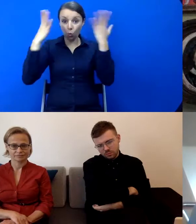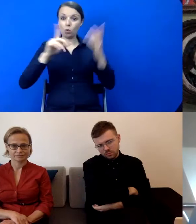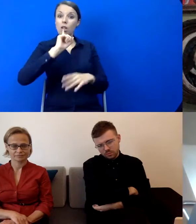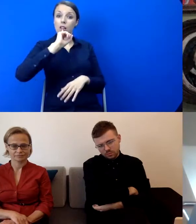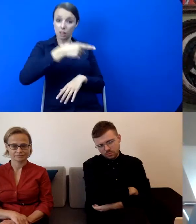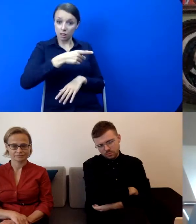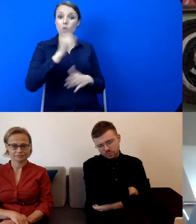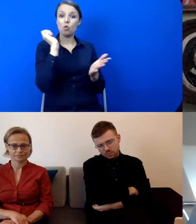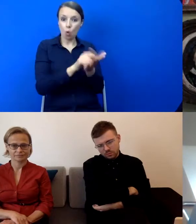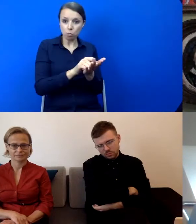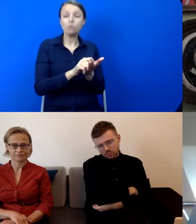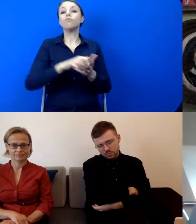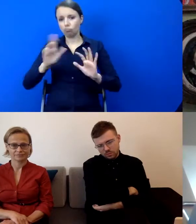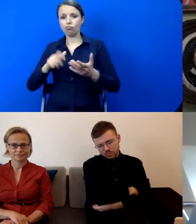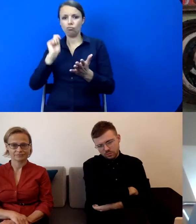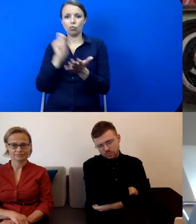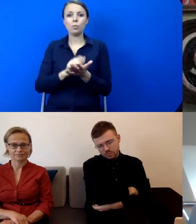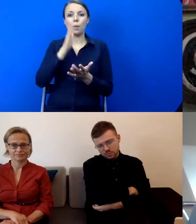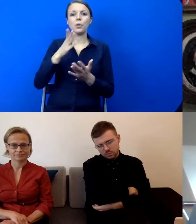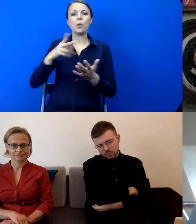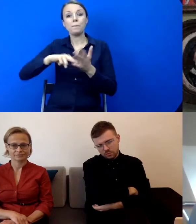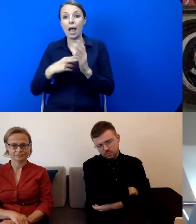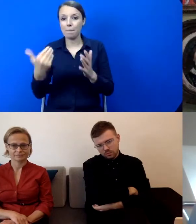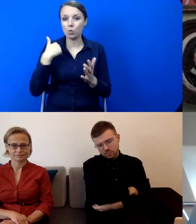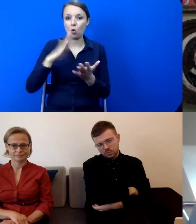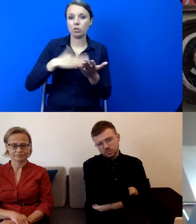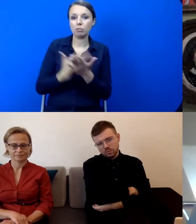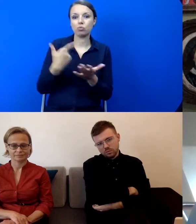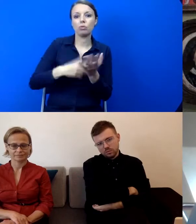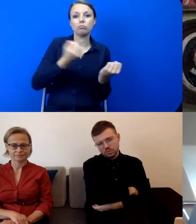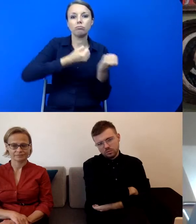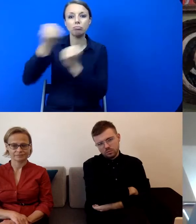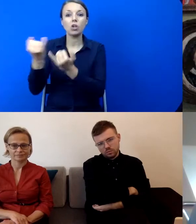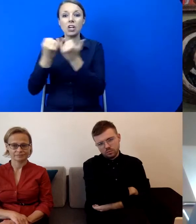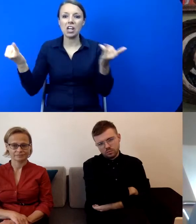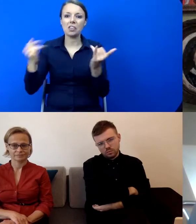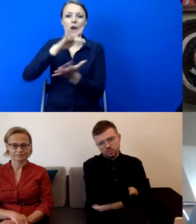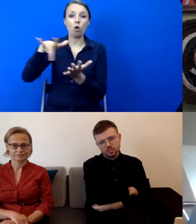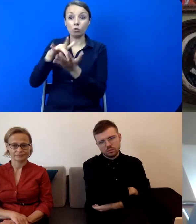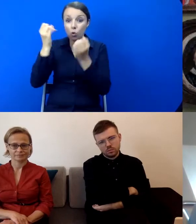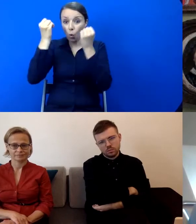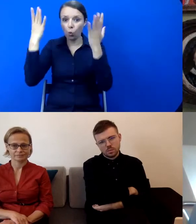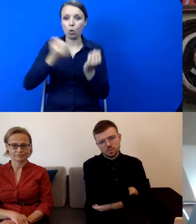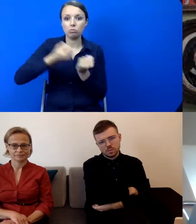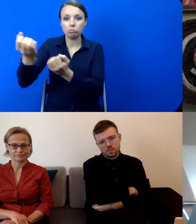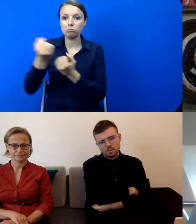redystrybuowane do innych ośrodków zarówno Kultury, jak i do na przykład